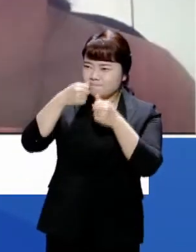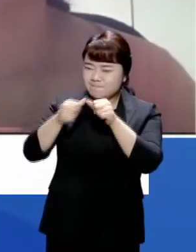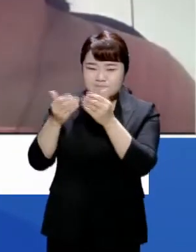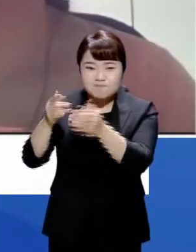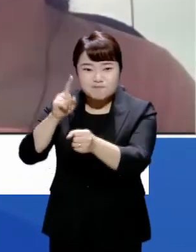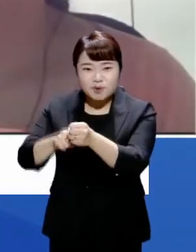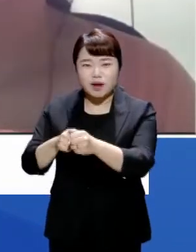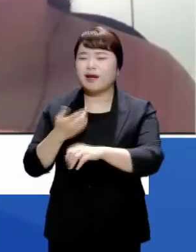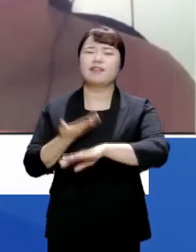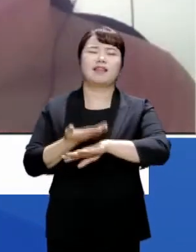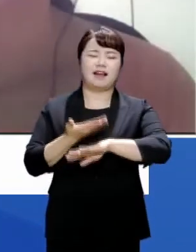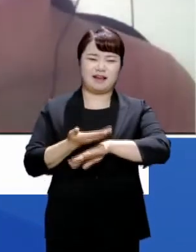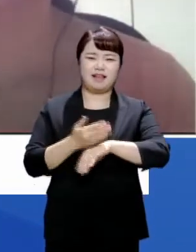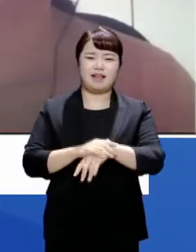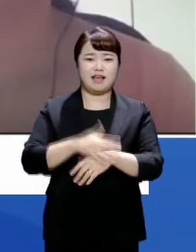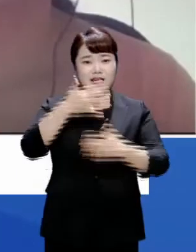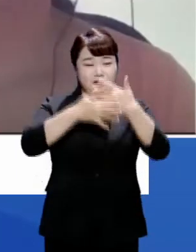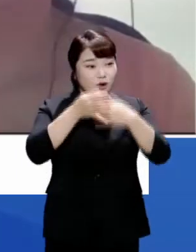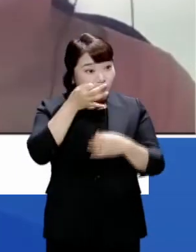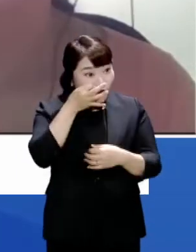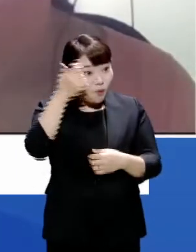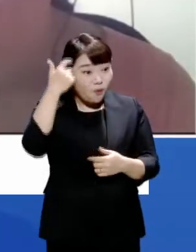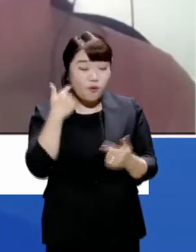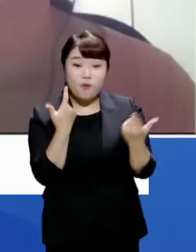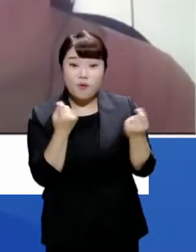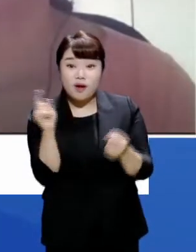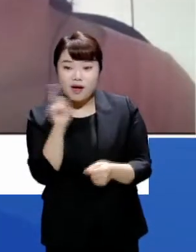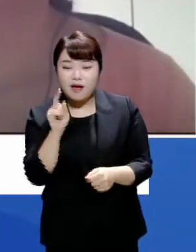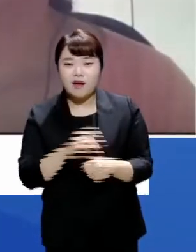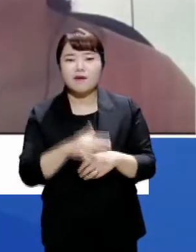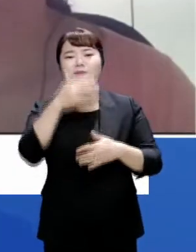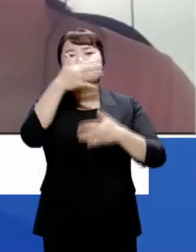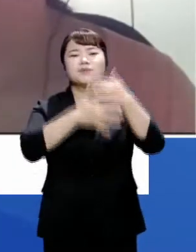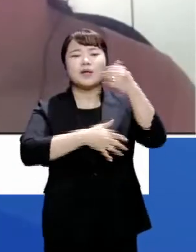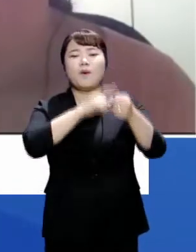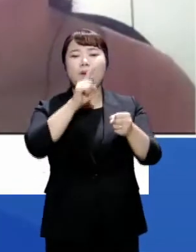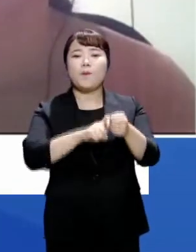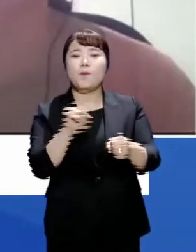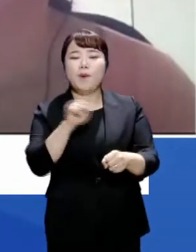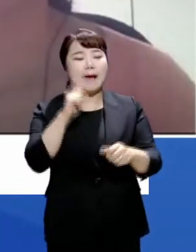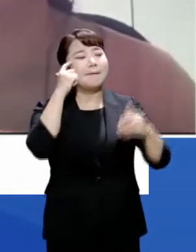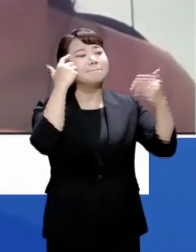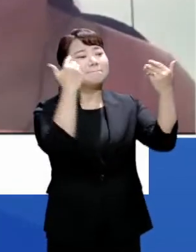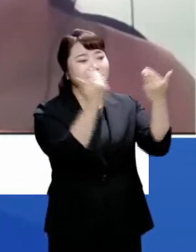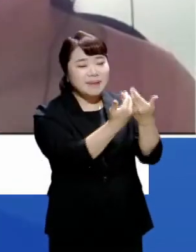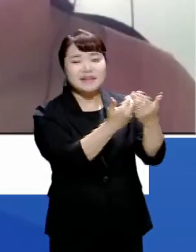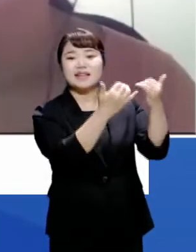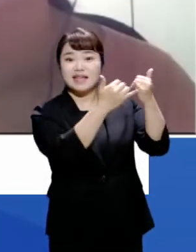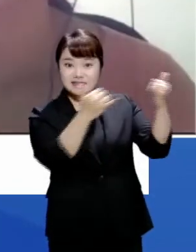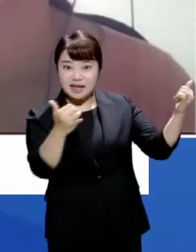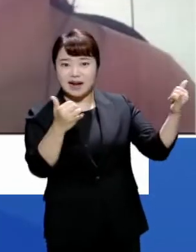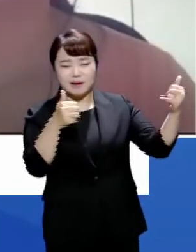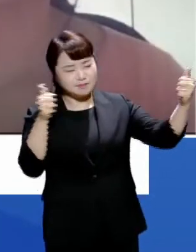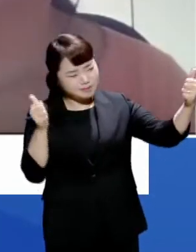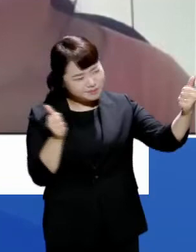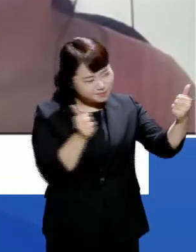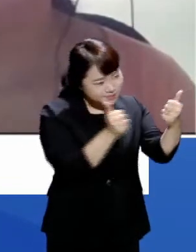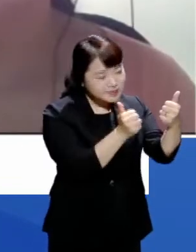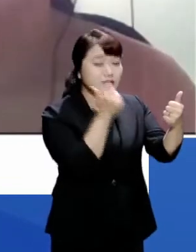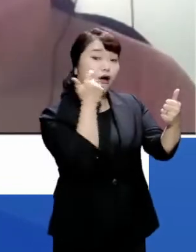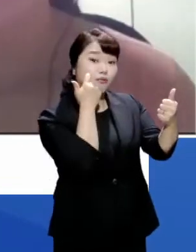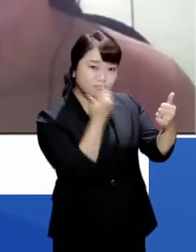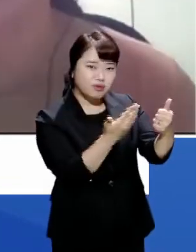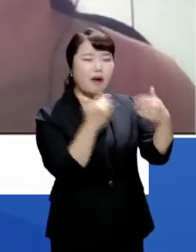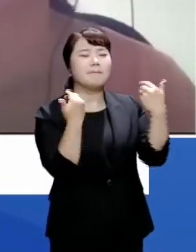영화를 보신 분들은 다 아실 거예요. 그 영화에서 반대하시는 분들에 깊게 다가가서 왜 반대를